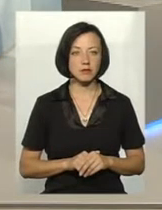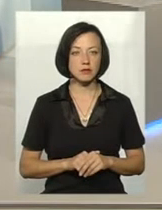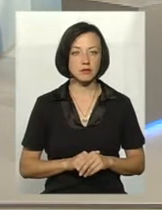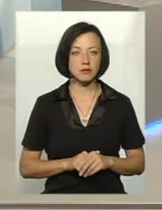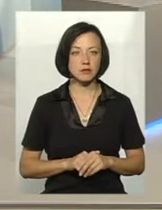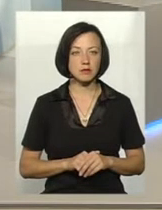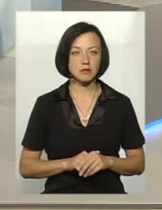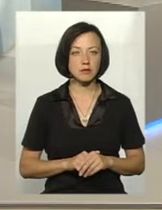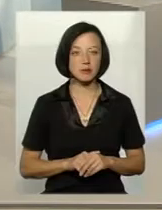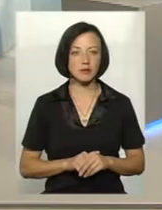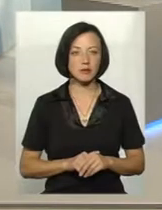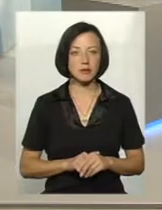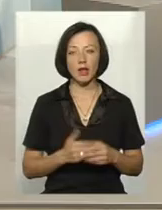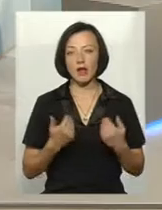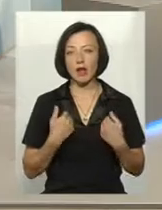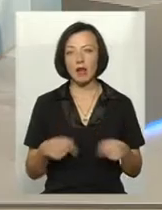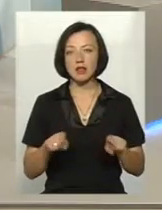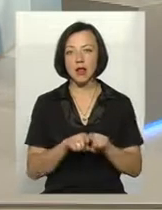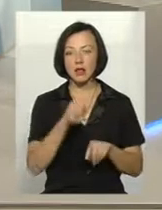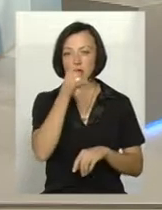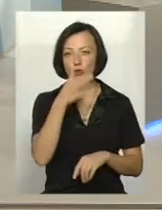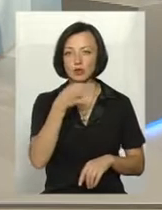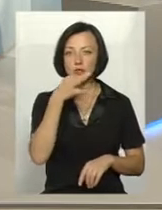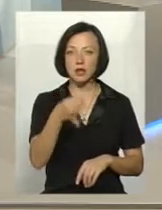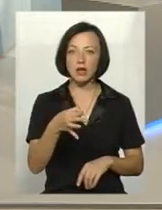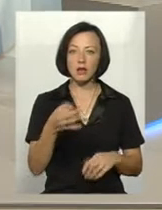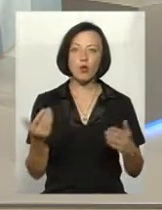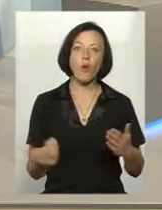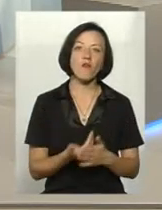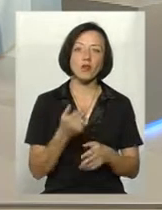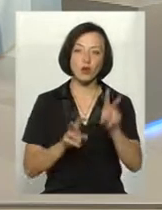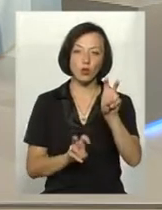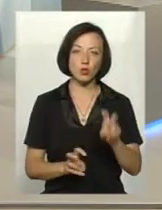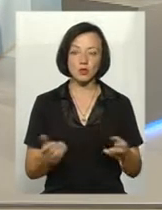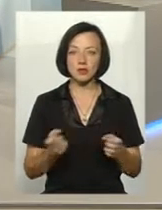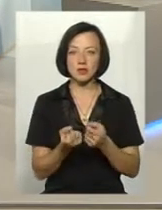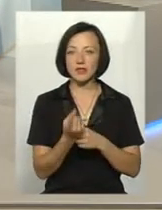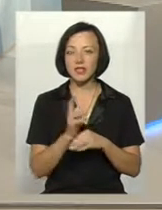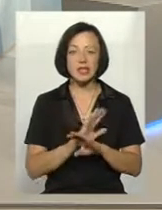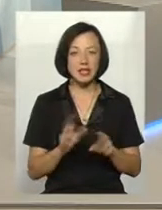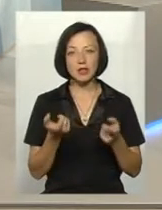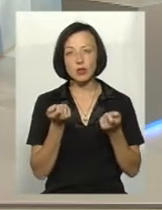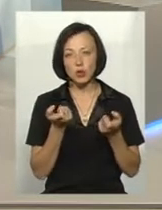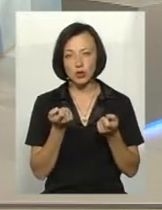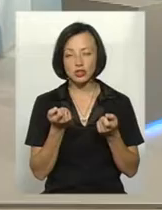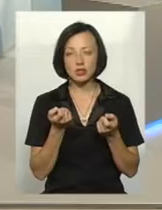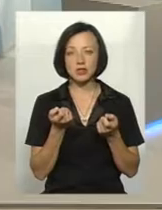ну так я не можу сказати що якісь там нові культури з'явилися ні просто трошки